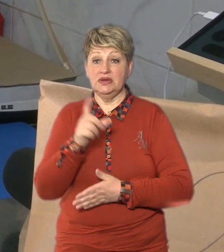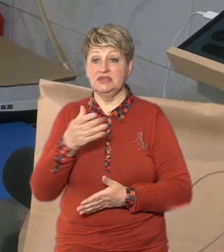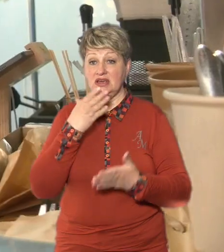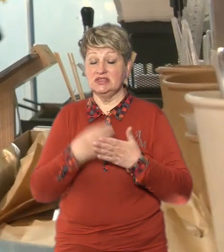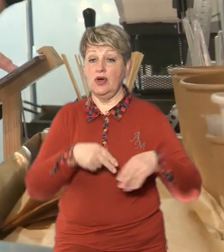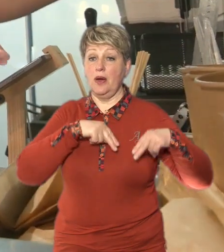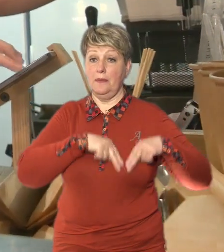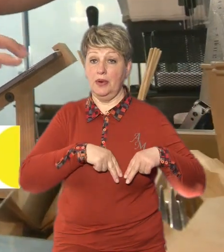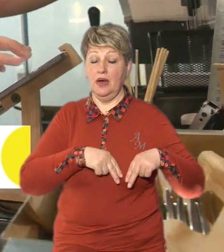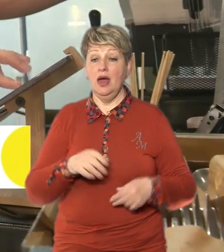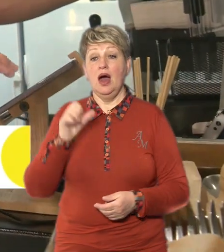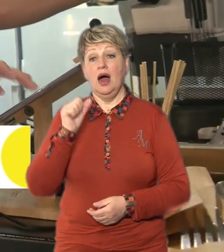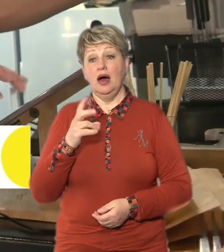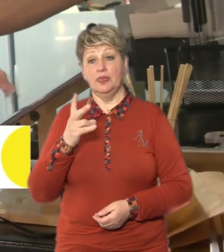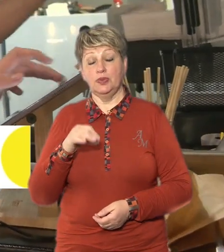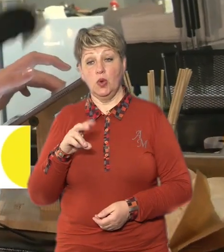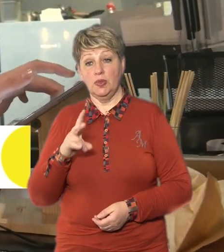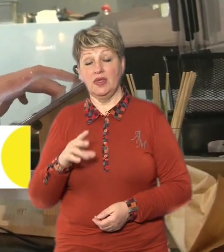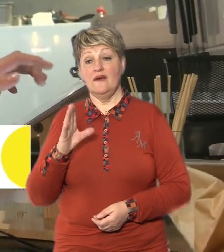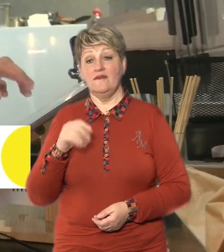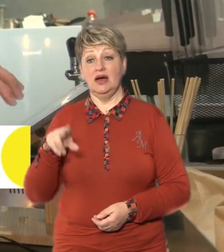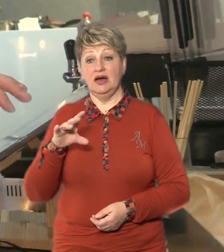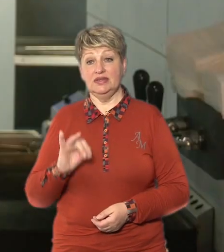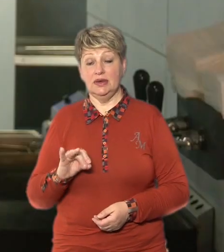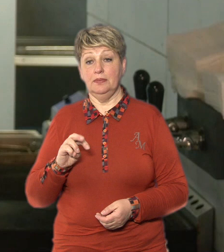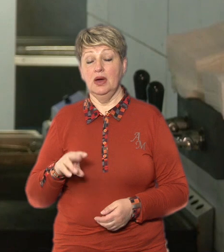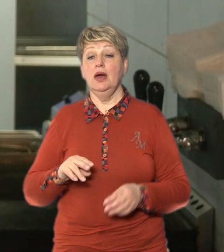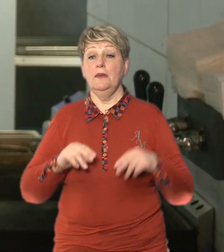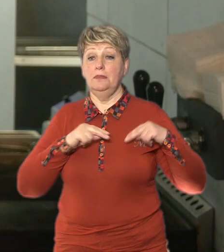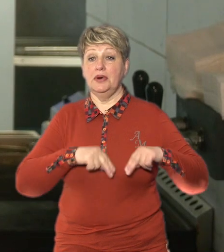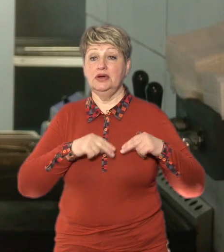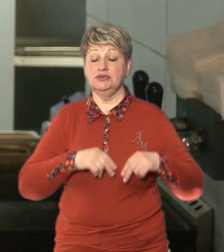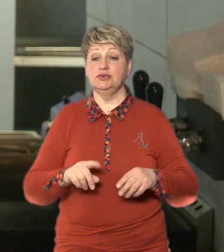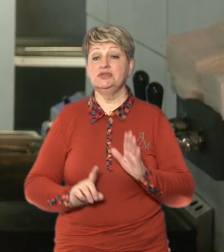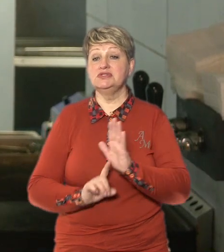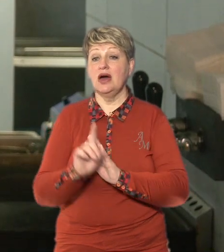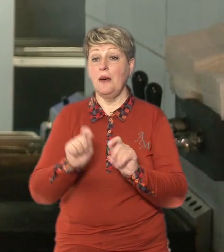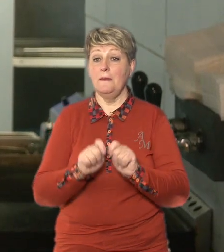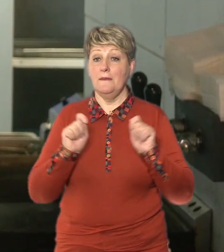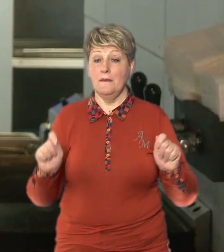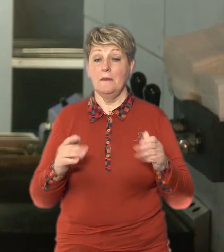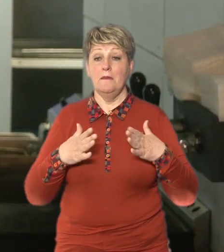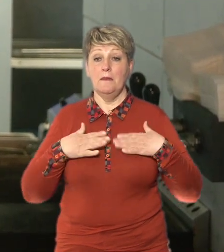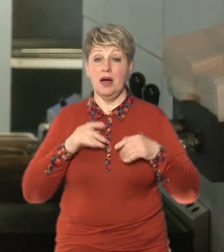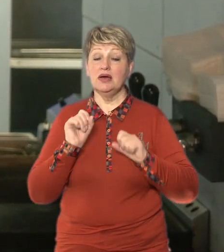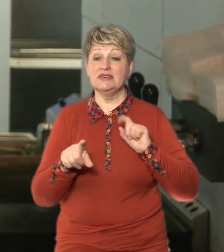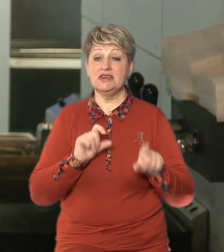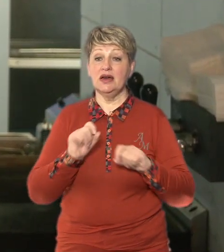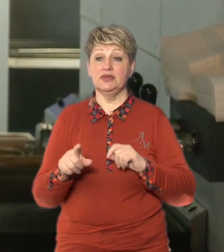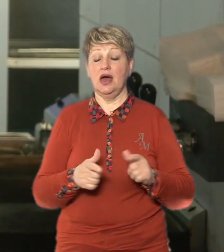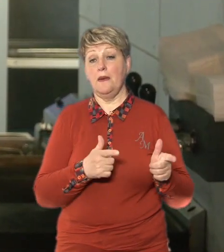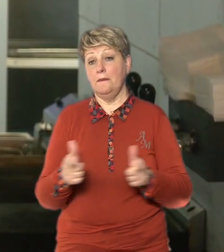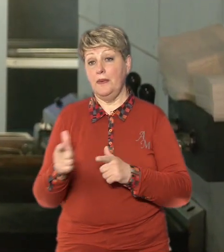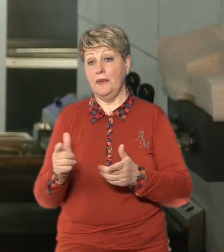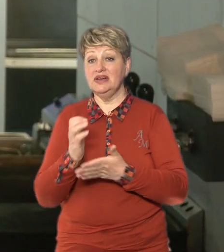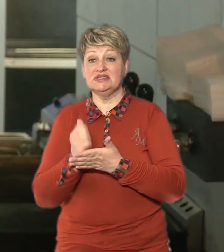суму гранту Антон та Вадим працюють у кафе з моменту відкриття Моя задача – або підготавлювати різні заготовки, або я стою